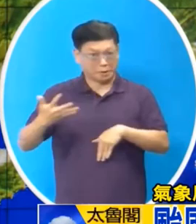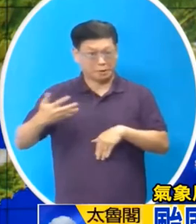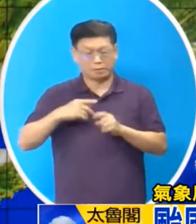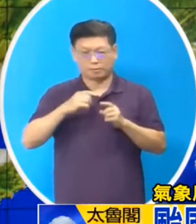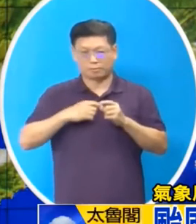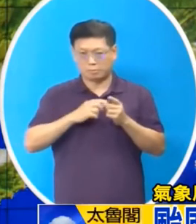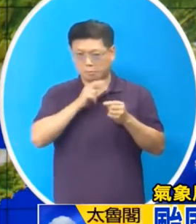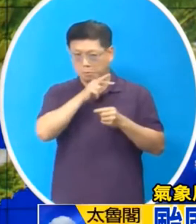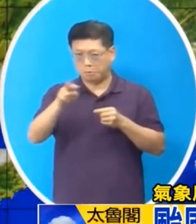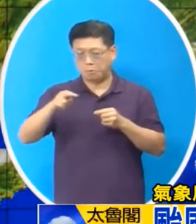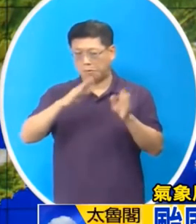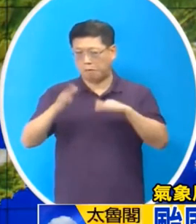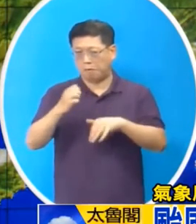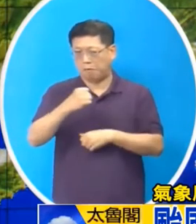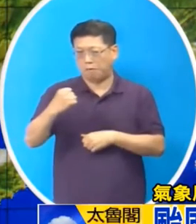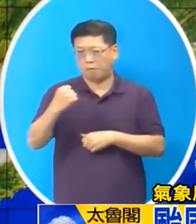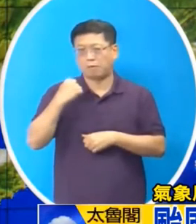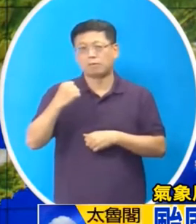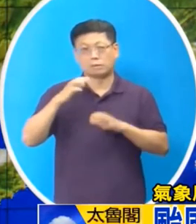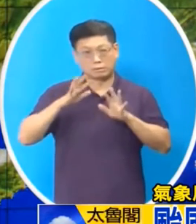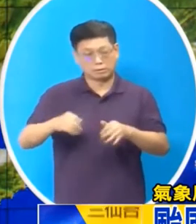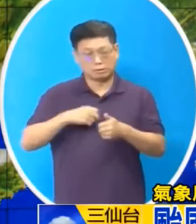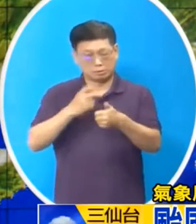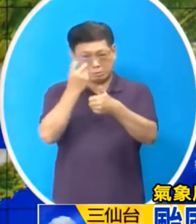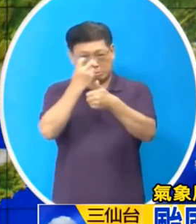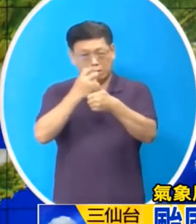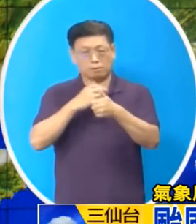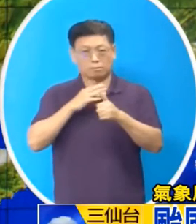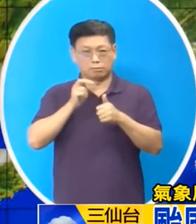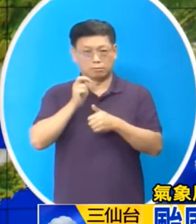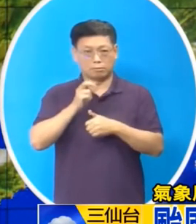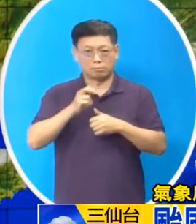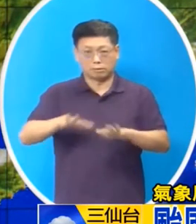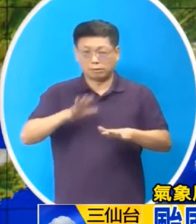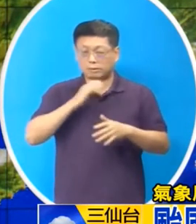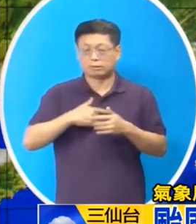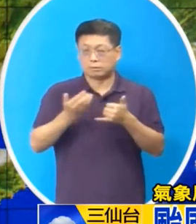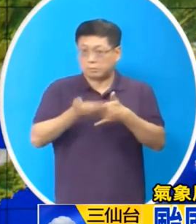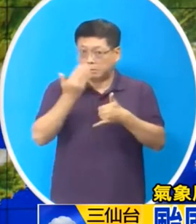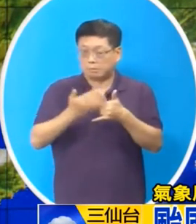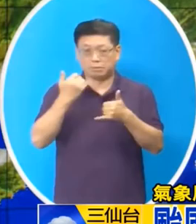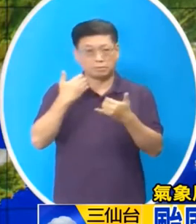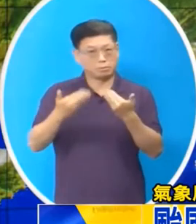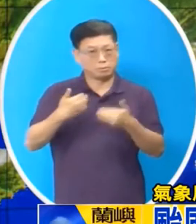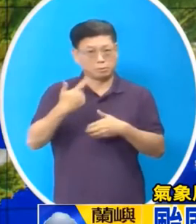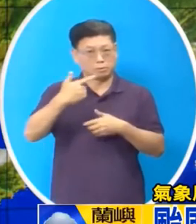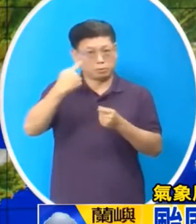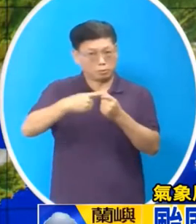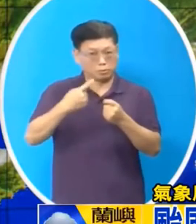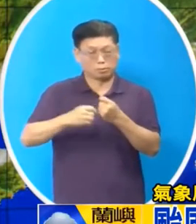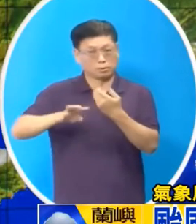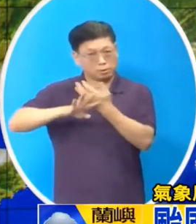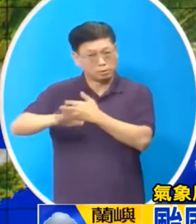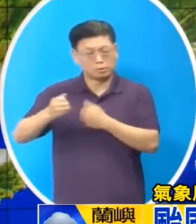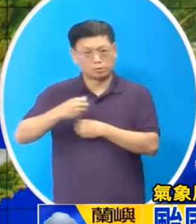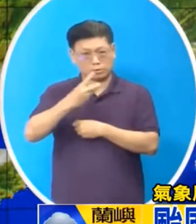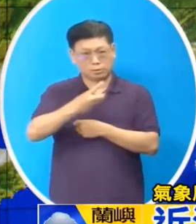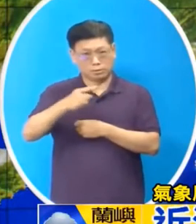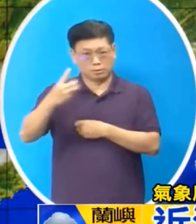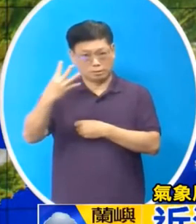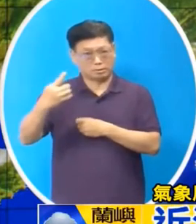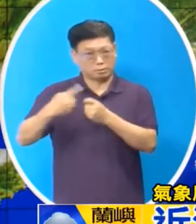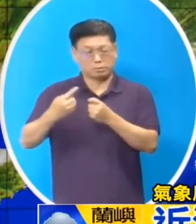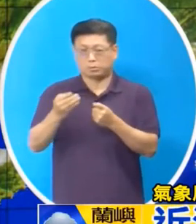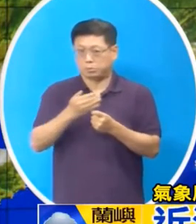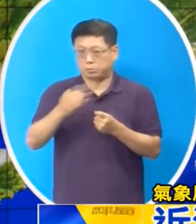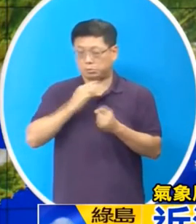力强劲我们的浮标观测显示北部海面有六米的浪高其他个海面有三到四米的浪高所以